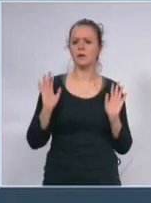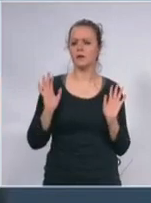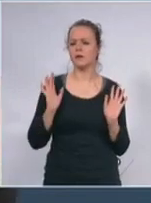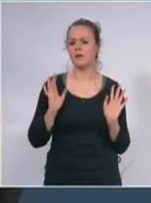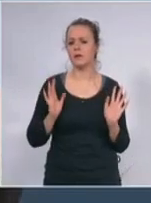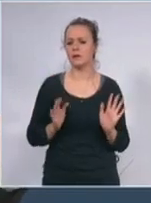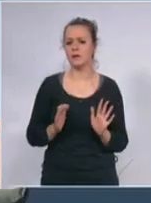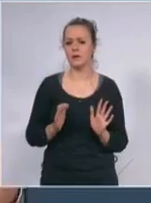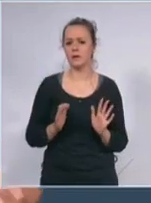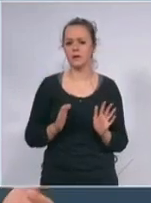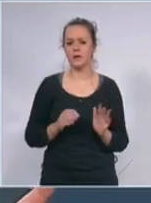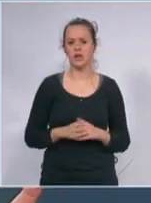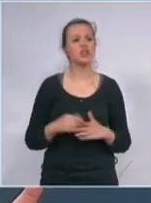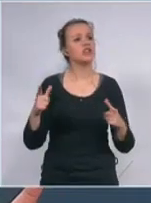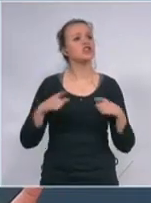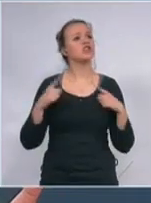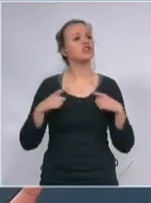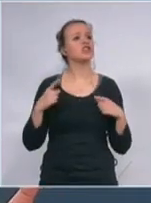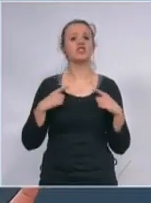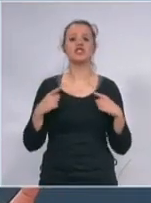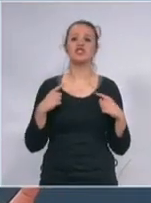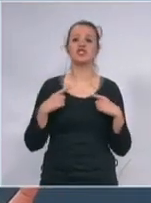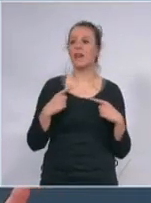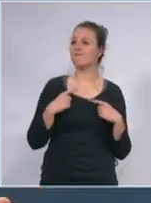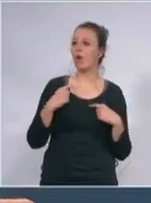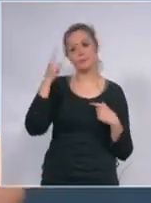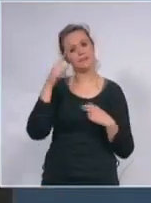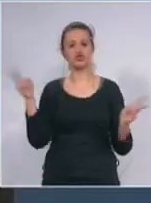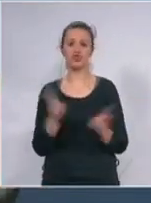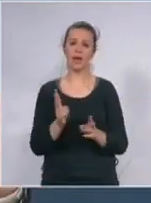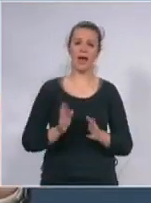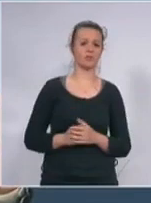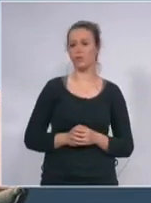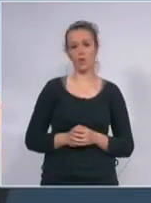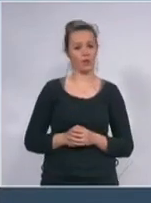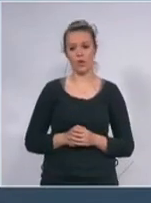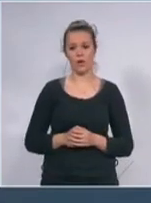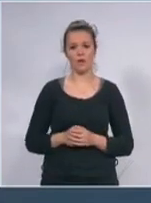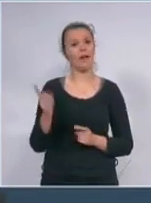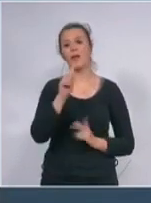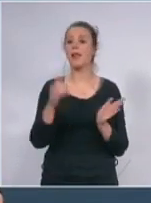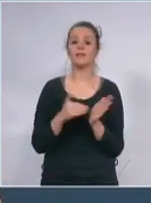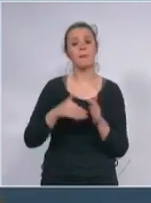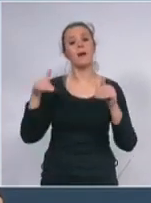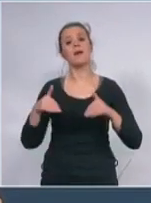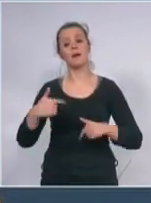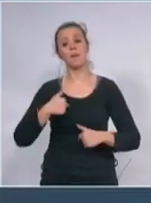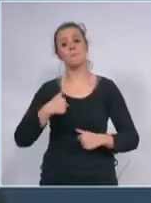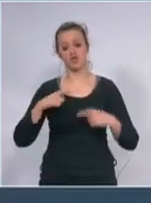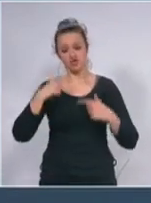ljudi dug je život da bi se neko tim igrao ni svojim životom a kamo li tuđim životima